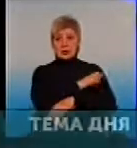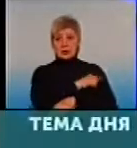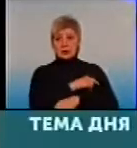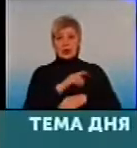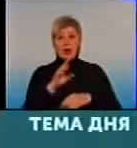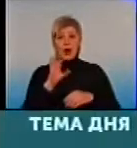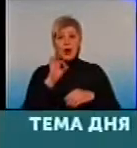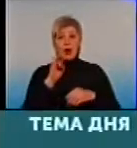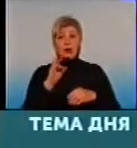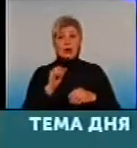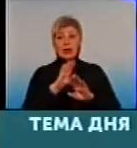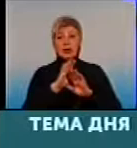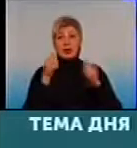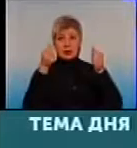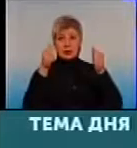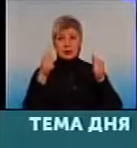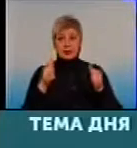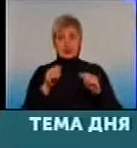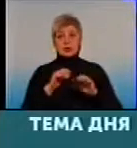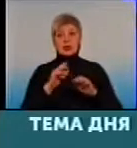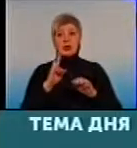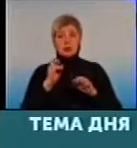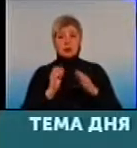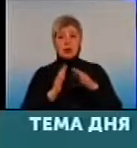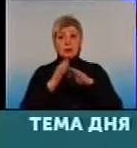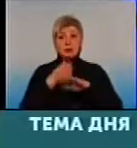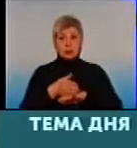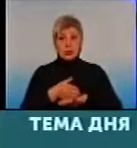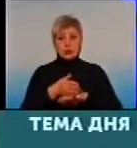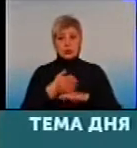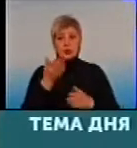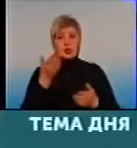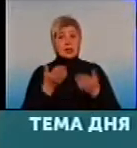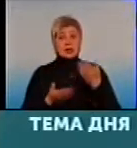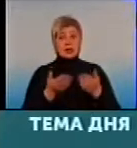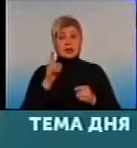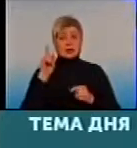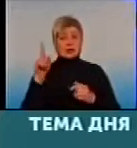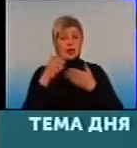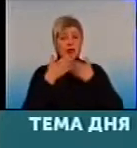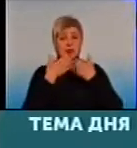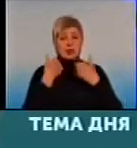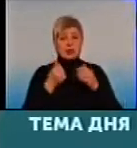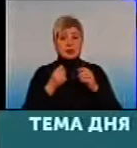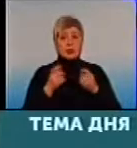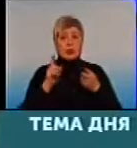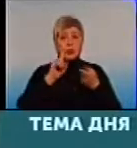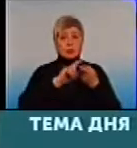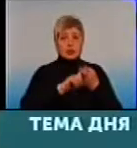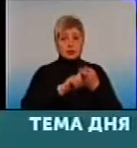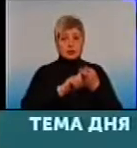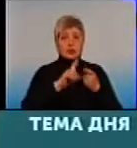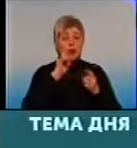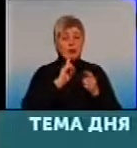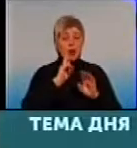вивішена на двері, на вході, якщо там немає підключення до системи ЕХАЛС. Поки що?